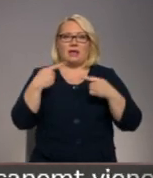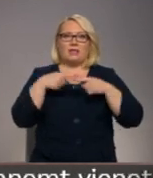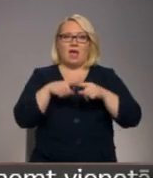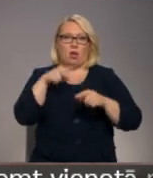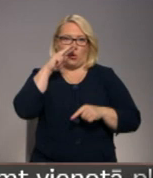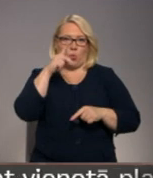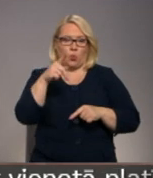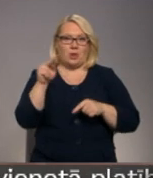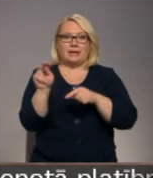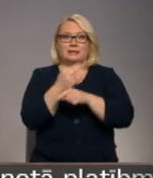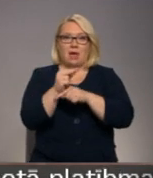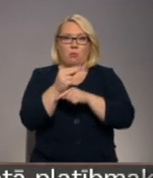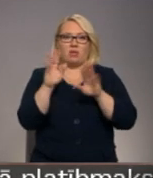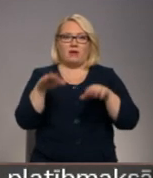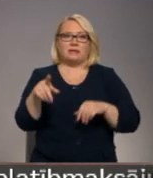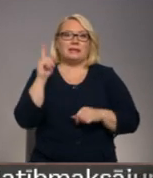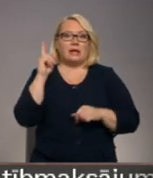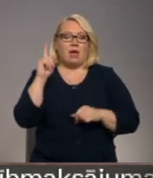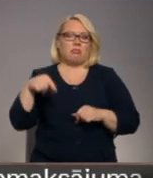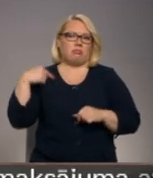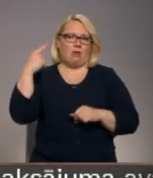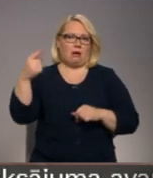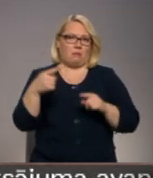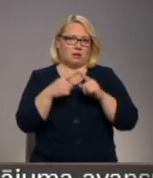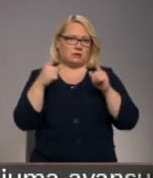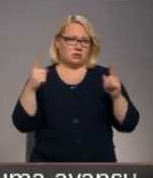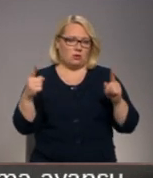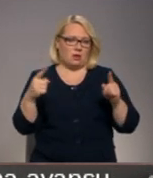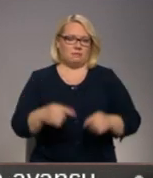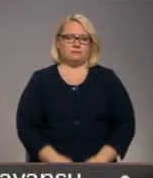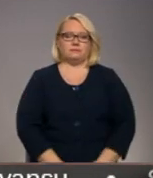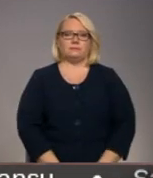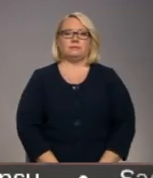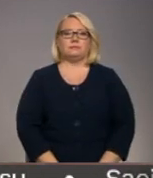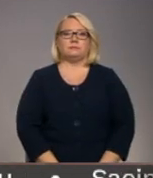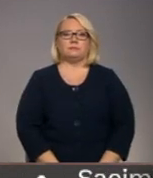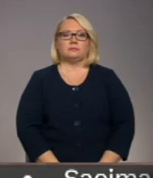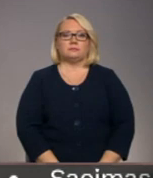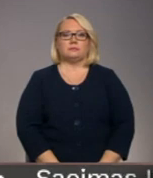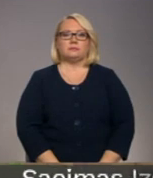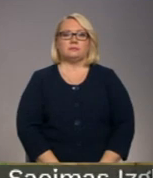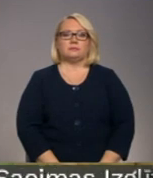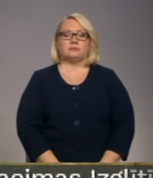kļūda, ko izlabot varēšot tikai nākamajā sezonā. Lužāk skaļo Zemgālas televīzija.